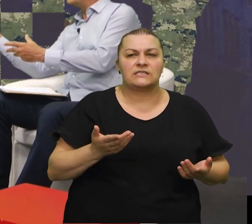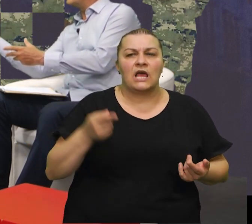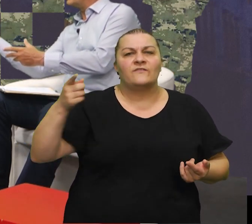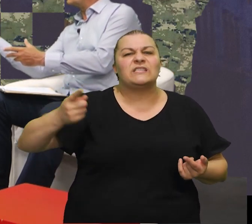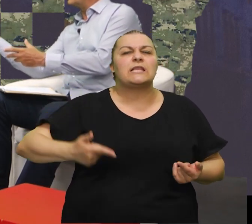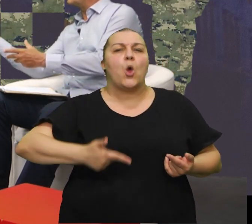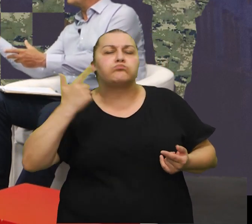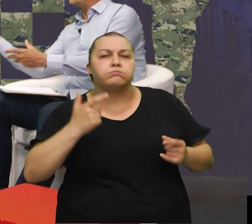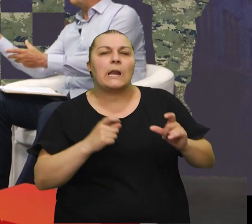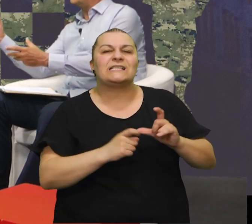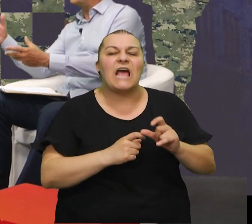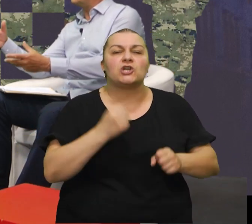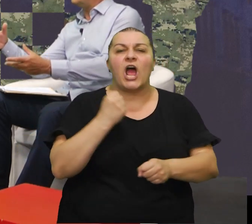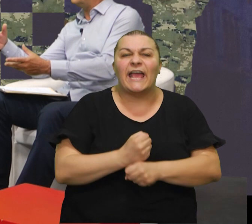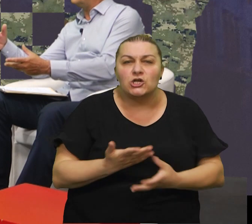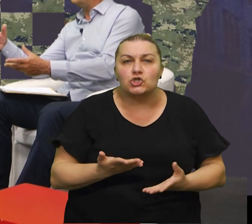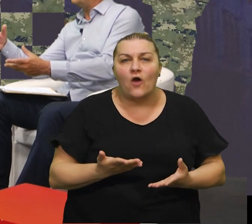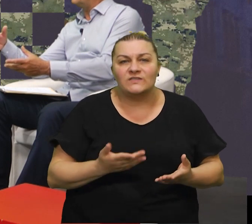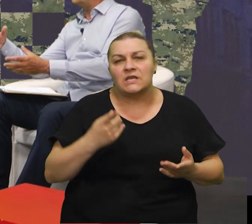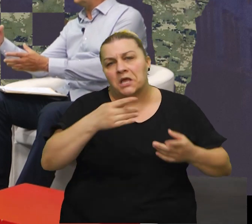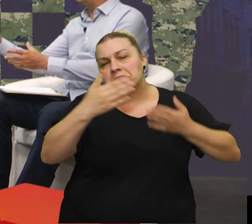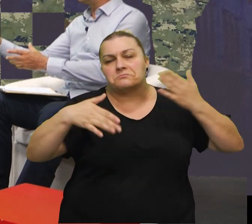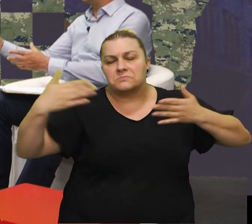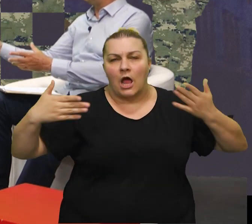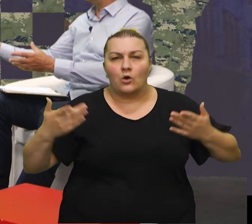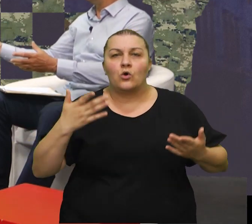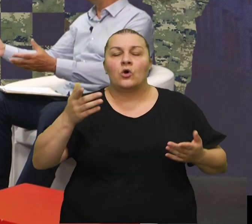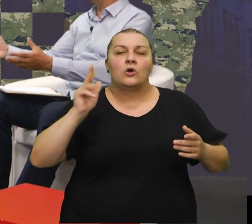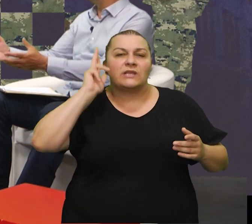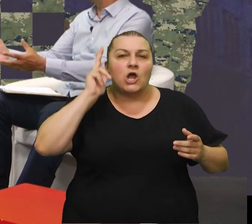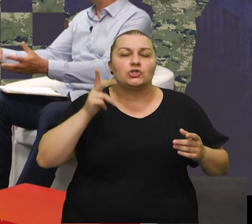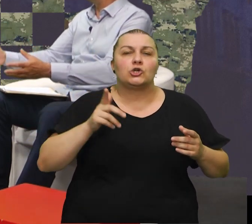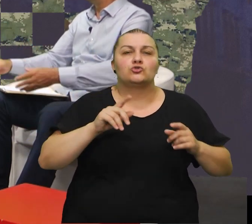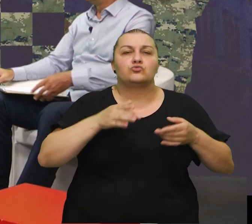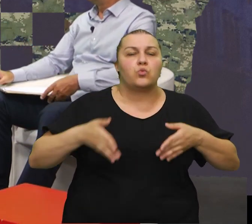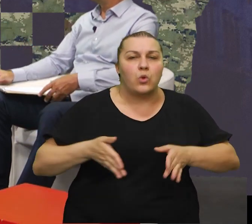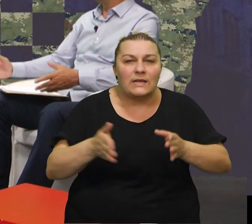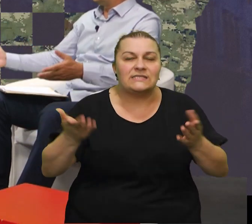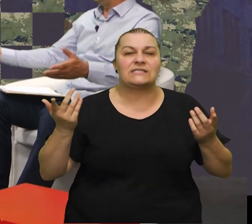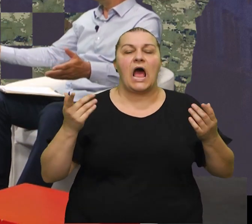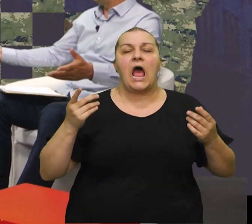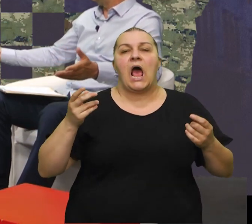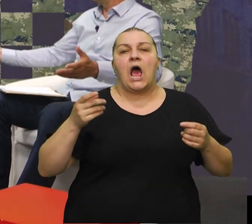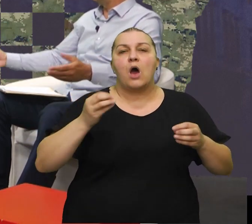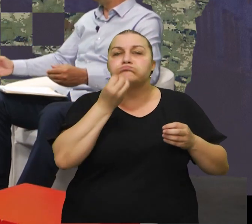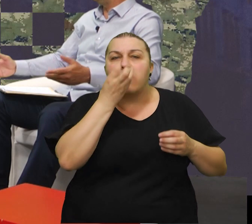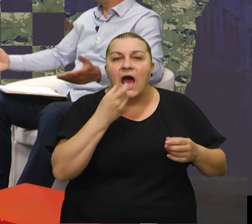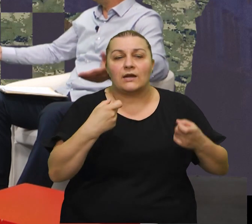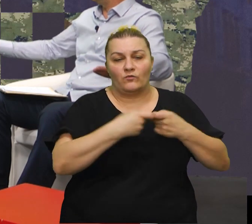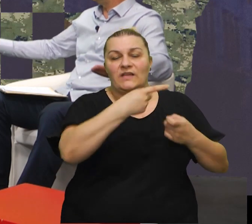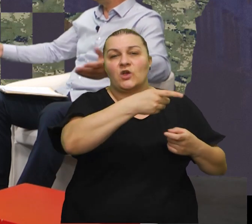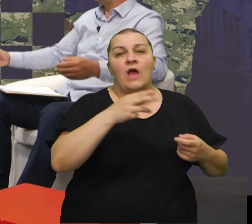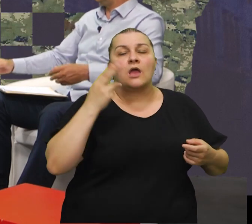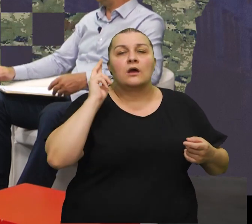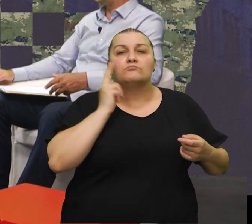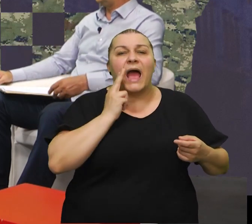ubili ste Sašu Gešorskoga, pa da se dodijeli ulica, park, ne znam što, za mladog makedonskog vojnika,